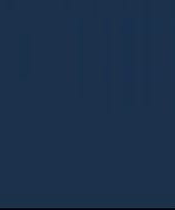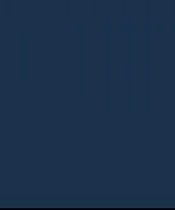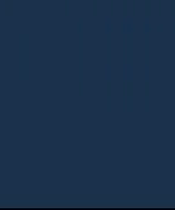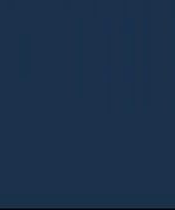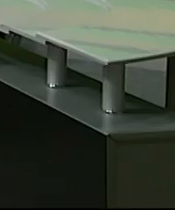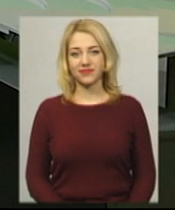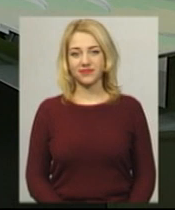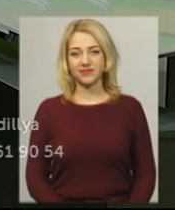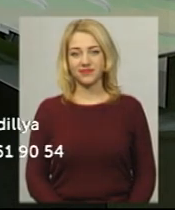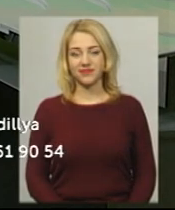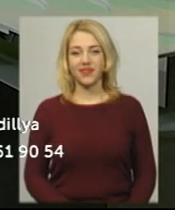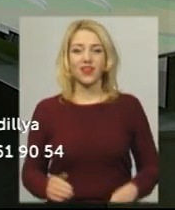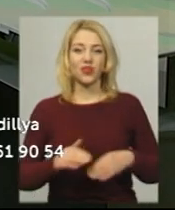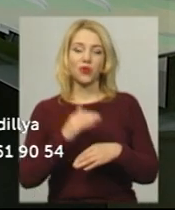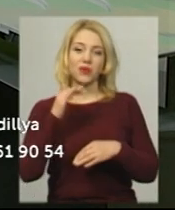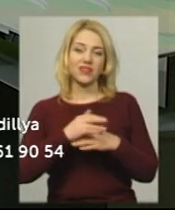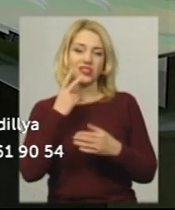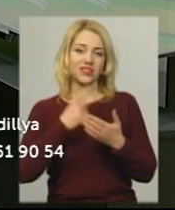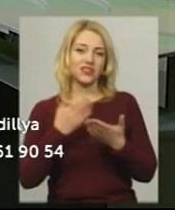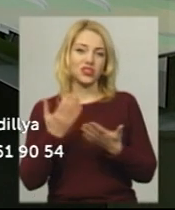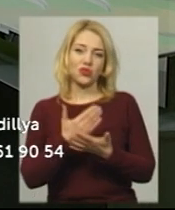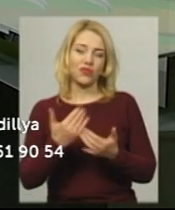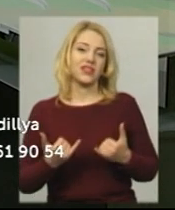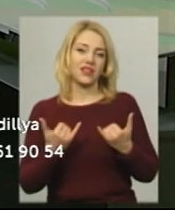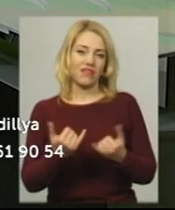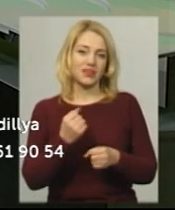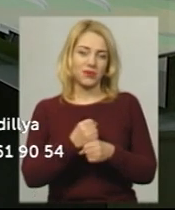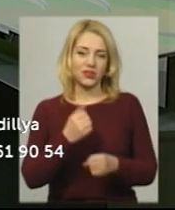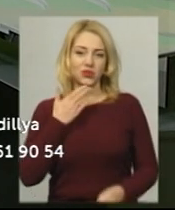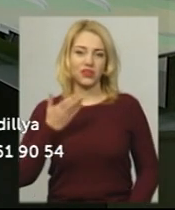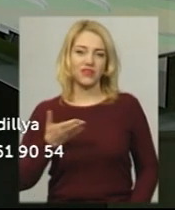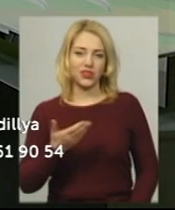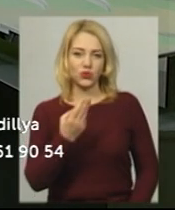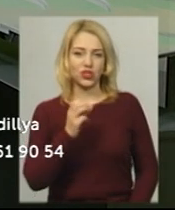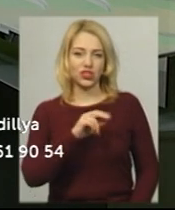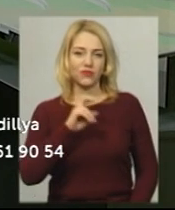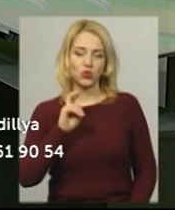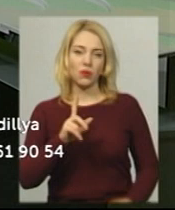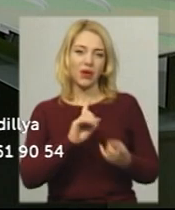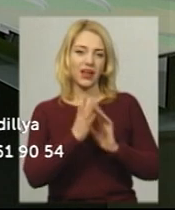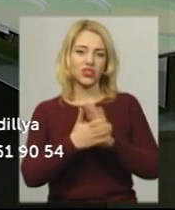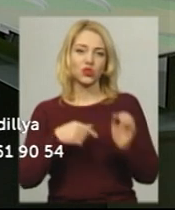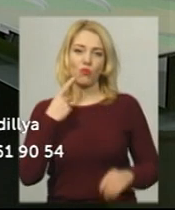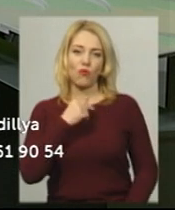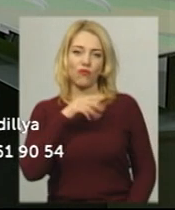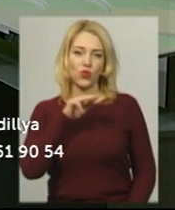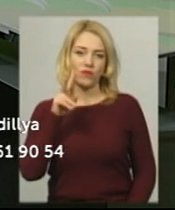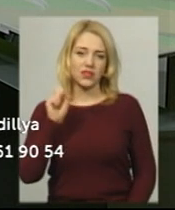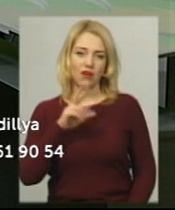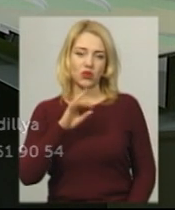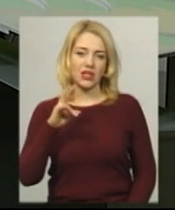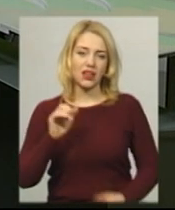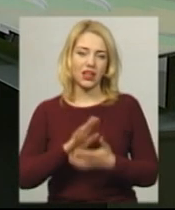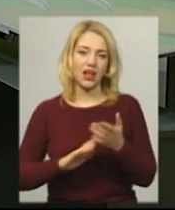Музика Доброго вечора, дивитесь новини, для вас у студії працюють. Ведуча Катерина Шевчук на жесту мову перекладає Оксана Фіновська.